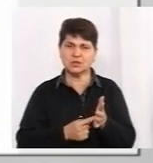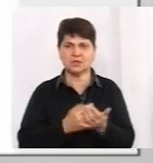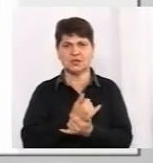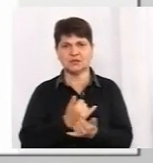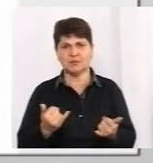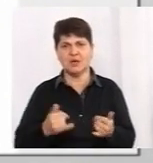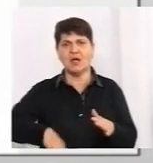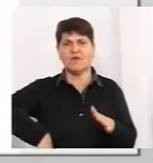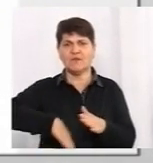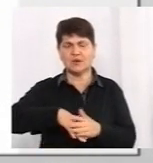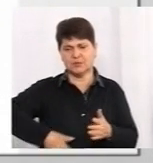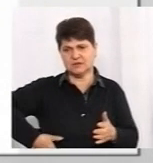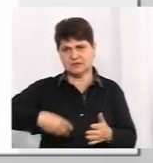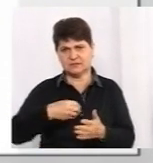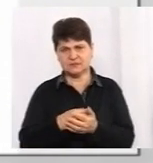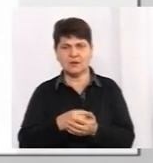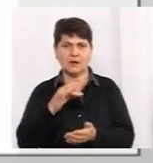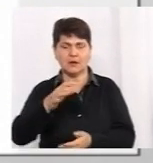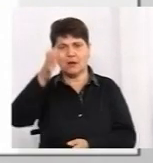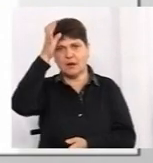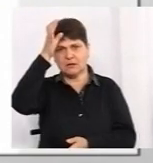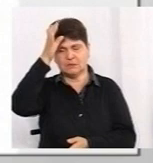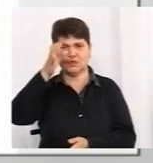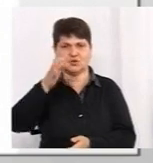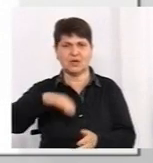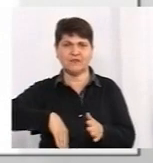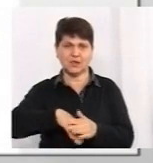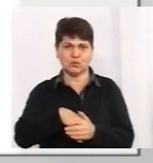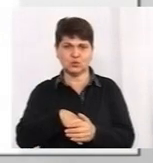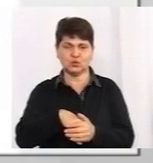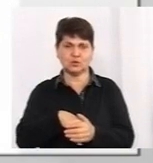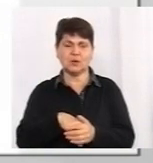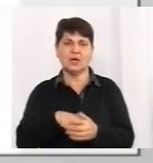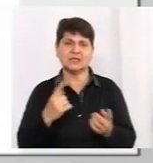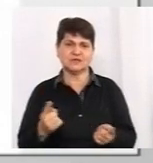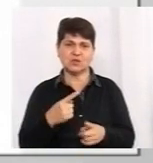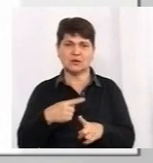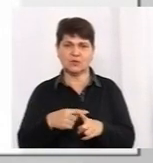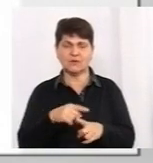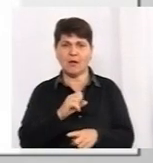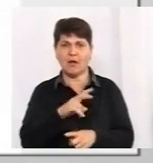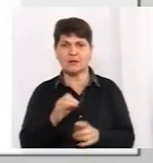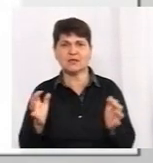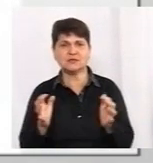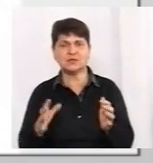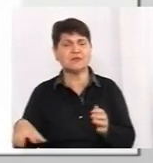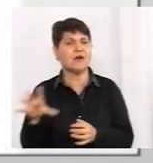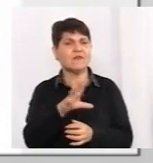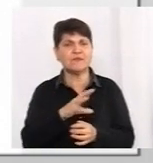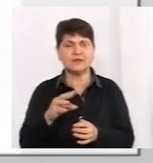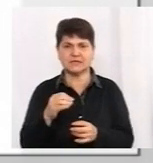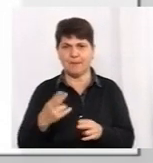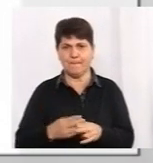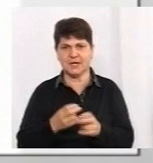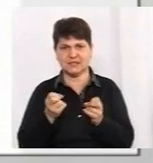права відпусток за власний рахунок і академічних відпусток. Звичайно, позитивно. Але зберігаючи усі відповідні заходи